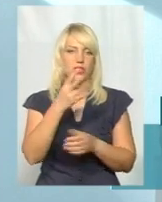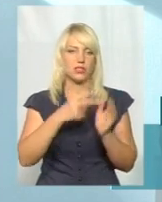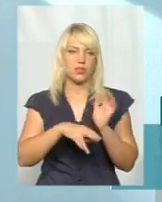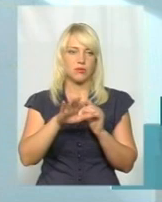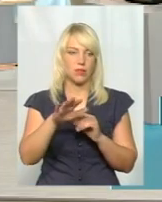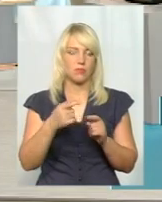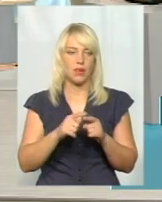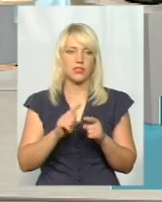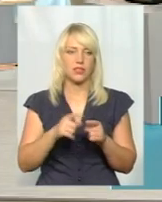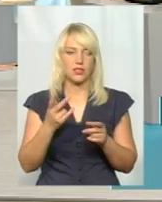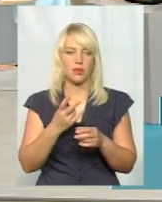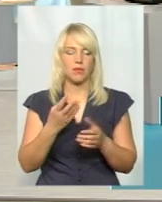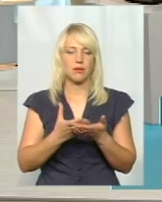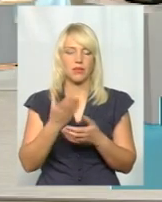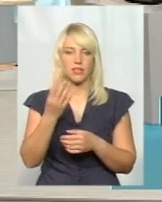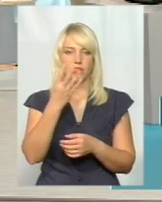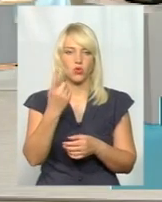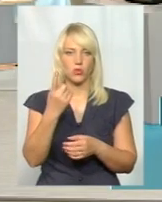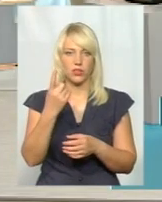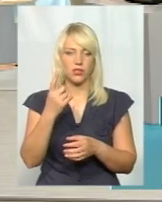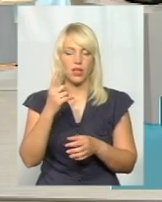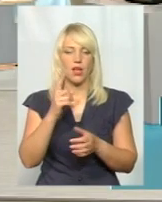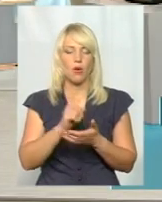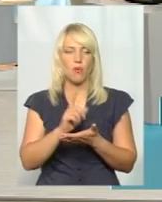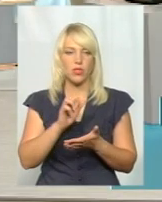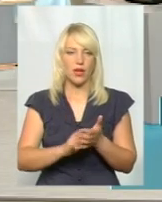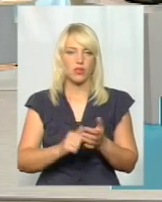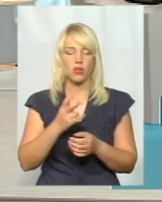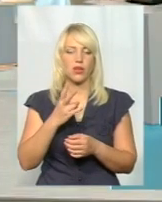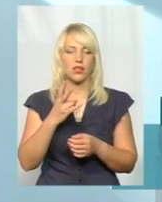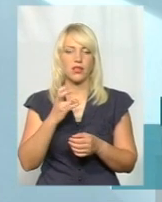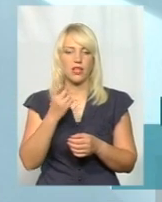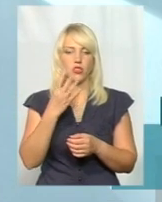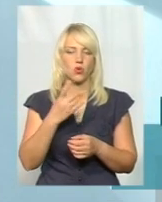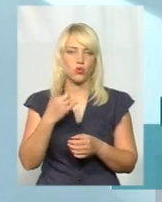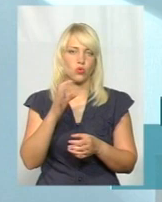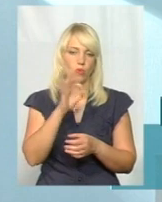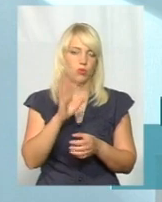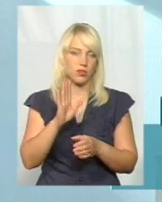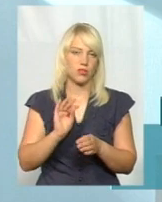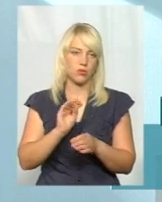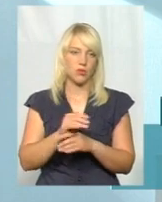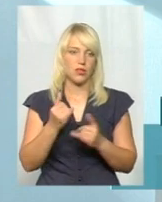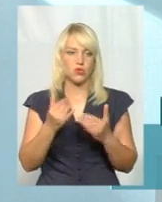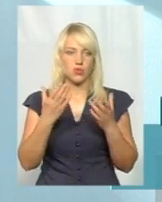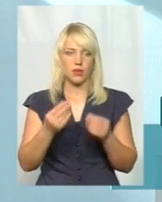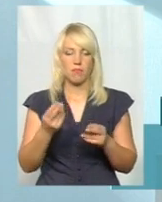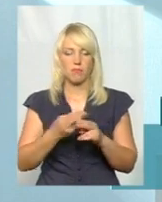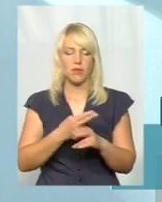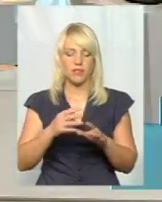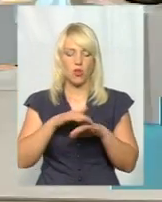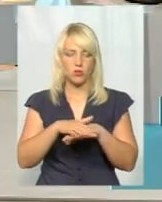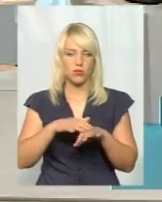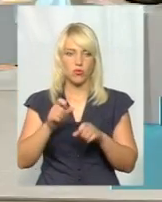треба збити 41,5% податків. Тобто на 40 копійок тільки підвищується. На сьогоднішній день можу вам без всяких розрахунків розказати.